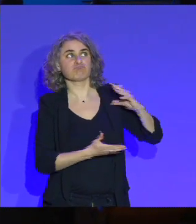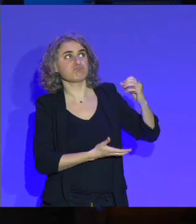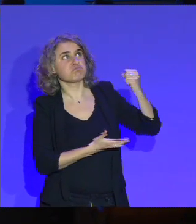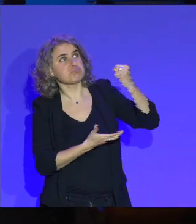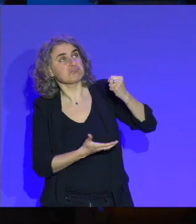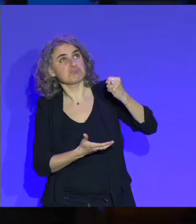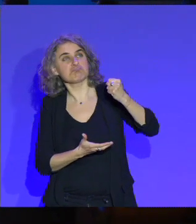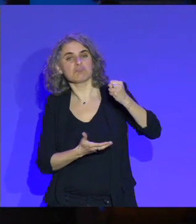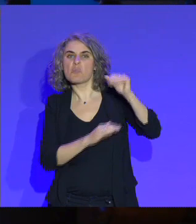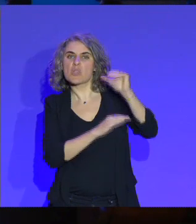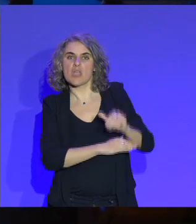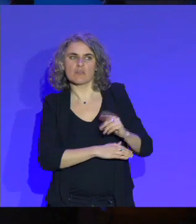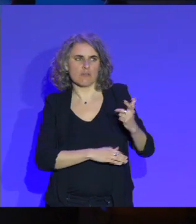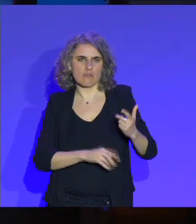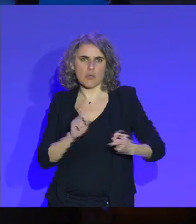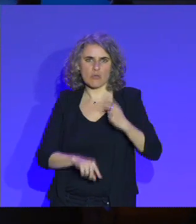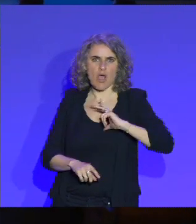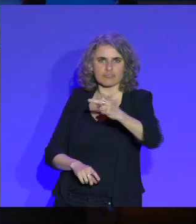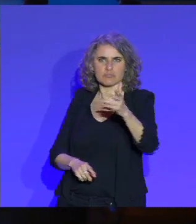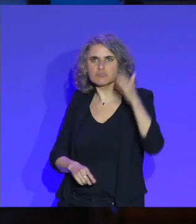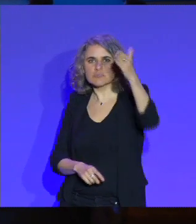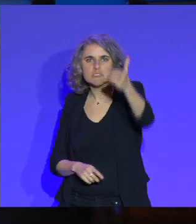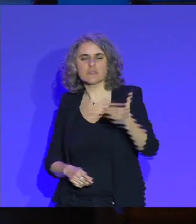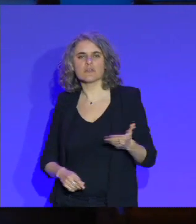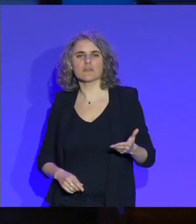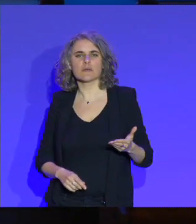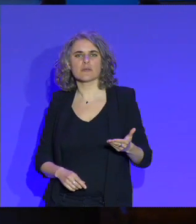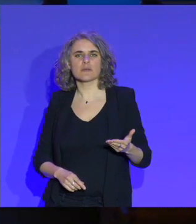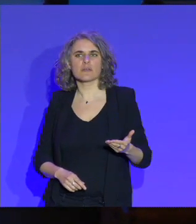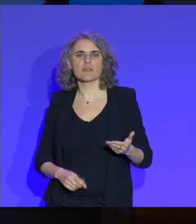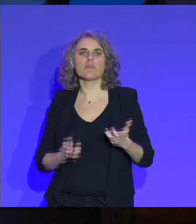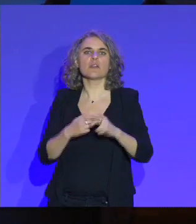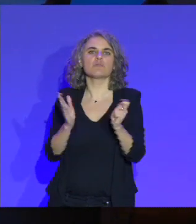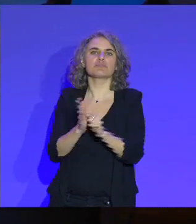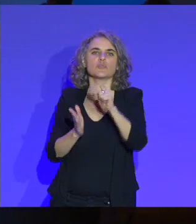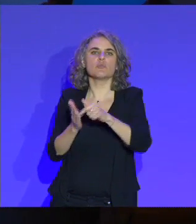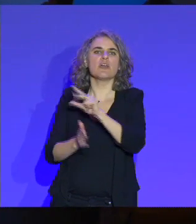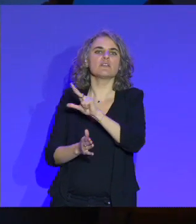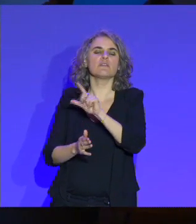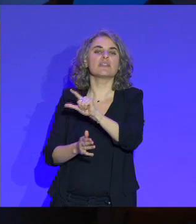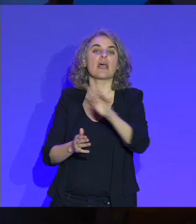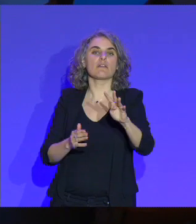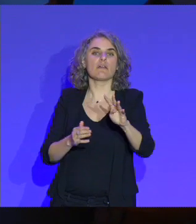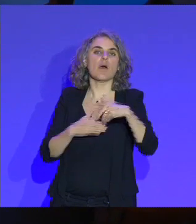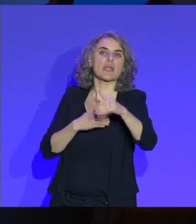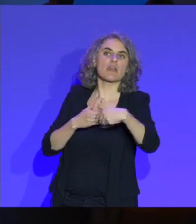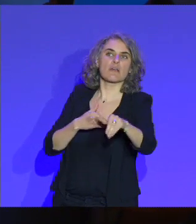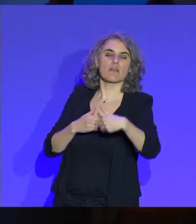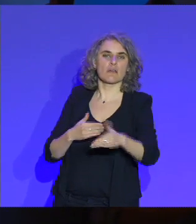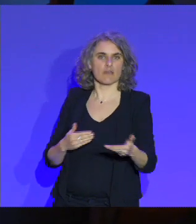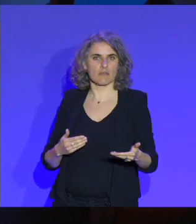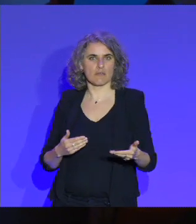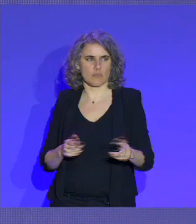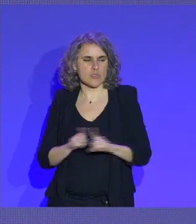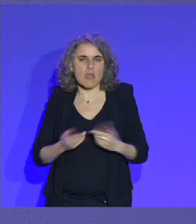'anticipation. Le sujet, ce n'est pas simplement qu'est-ce qui se passe après 2024. Le sujet, c'est qu'est-ce qu'on fait